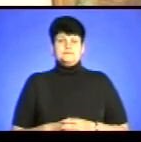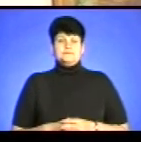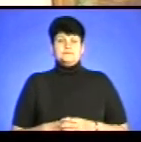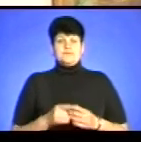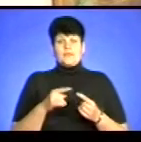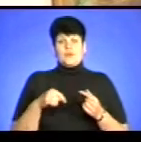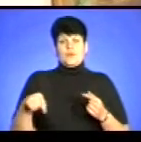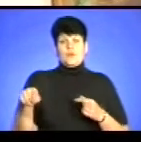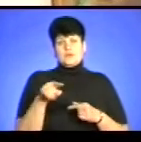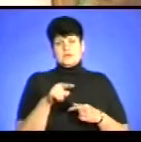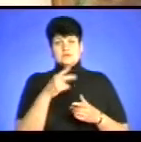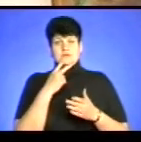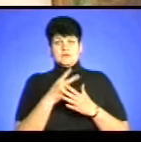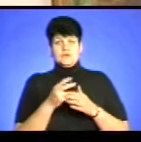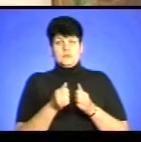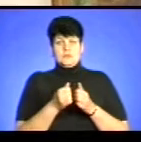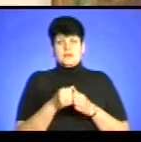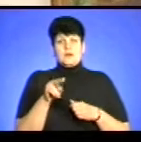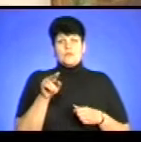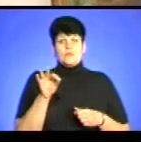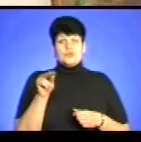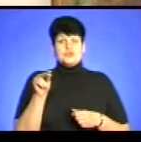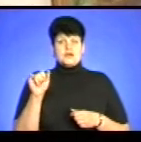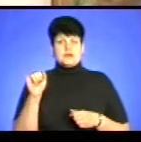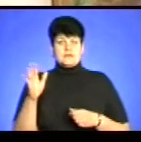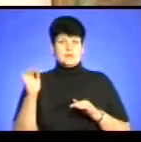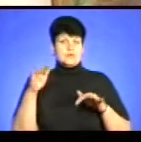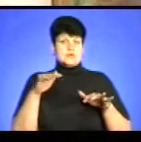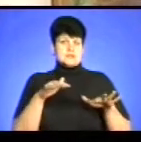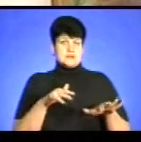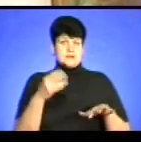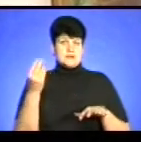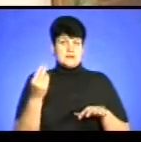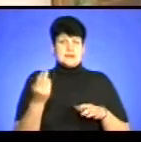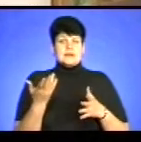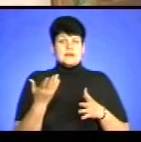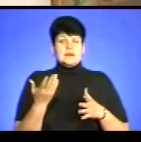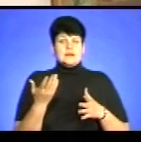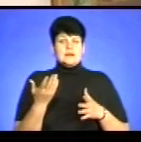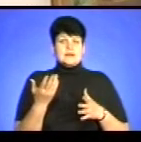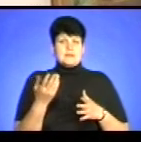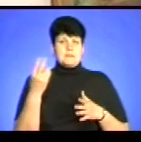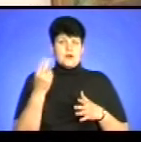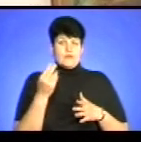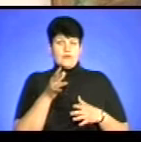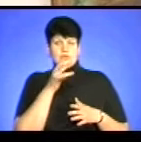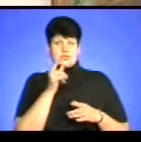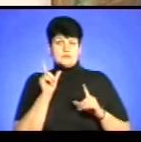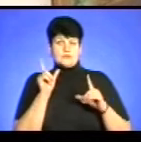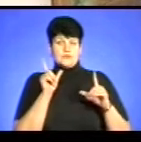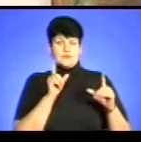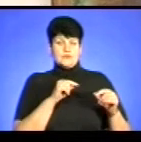околиць Почаєва, а також морські краєвиди, які він змалював під час перебування у